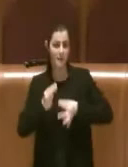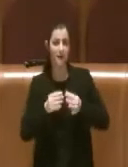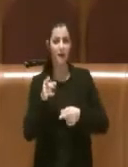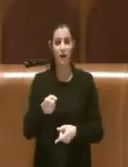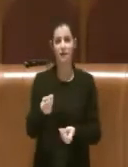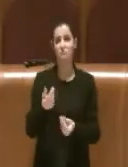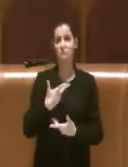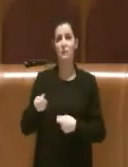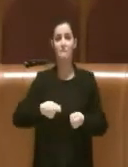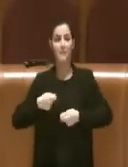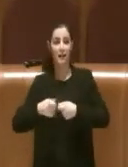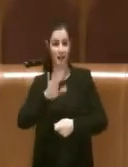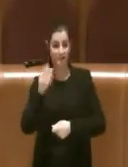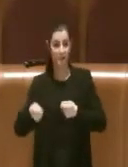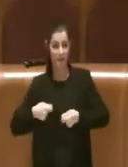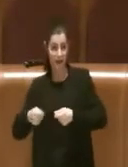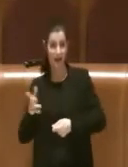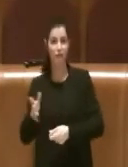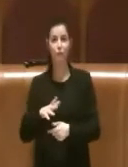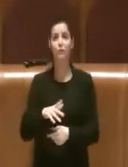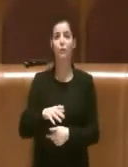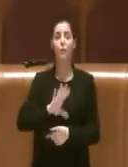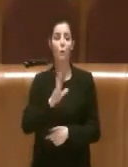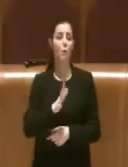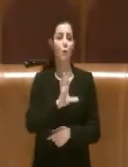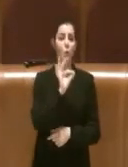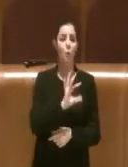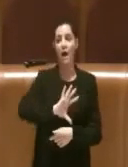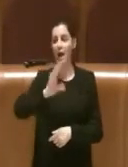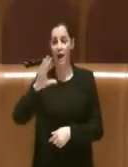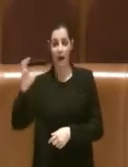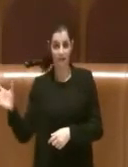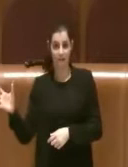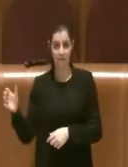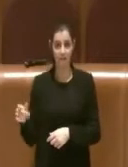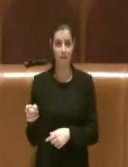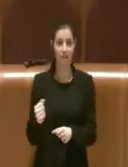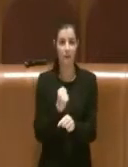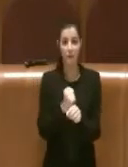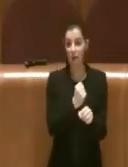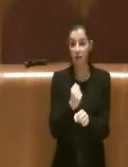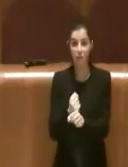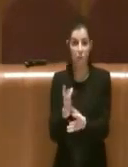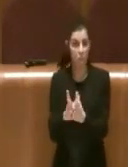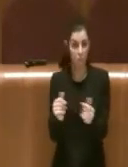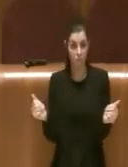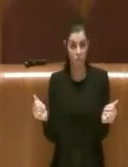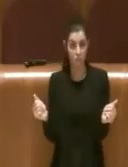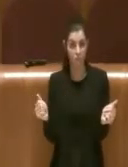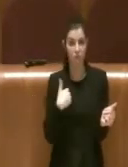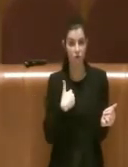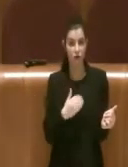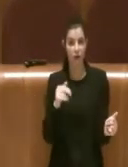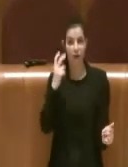esempio il mercato di San Giovanni di Dio piuttosto che altre opere di cui non vi è più traccia saranno presenti nel